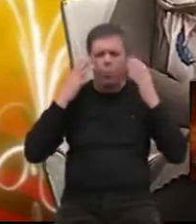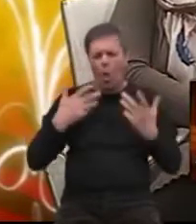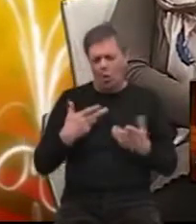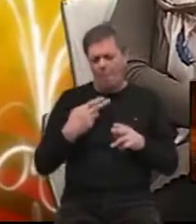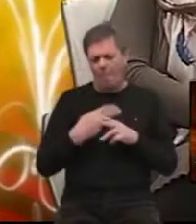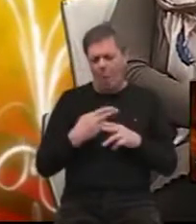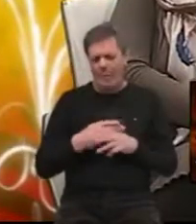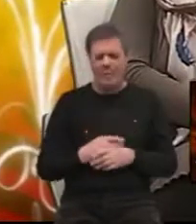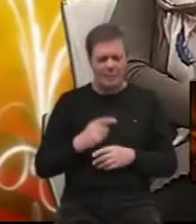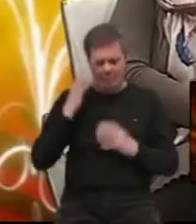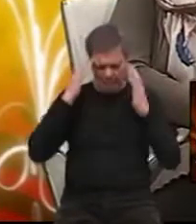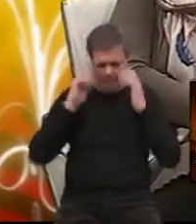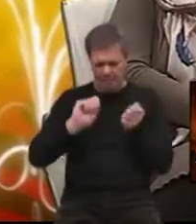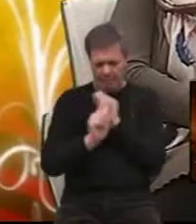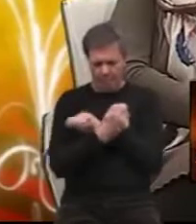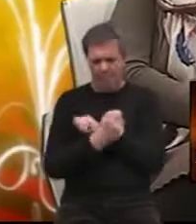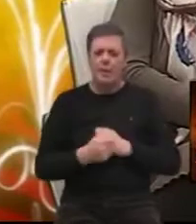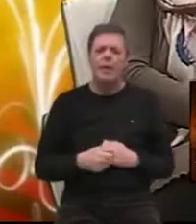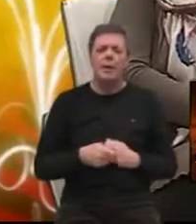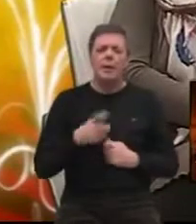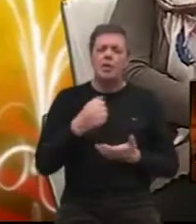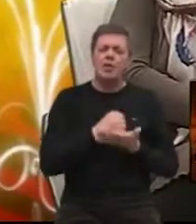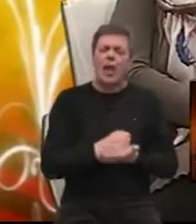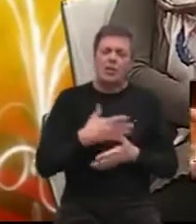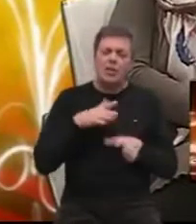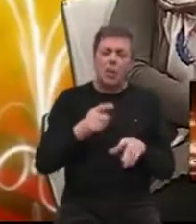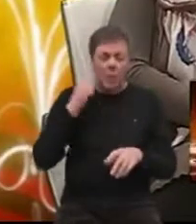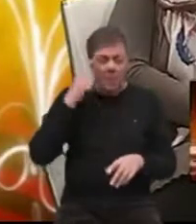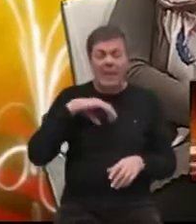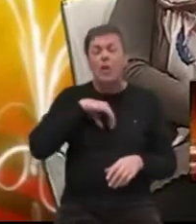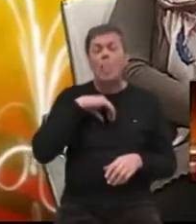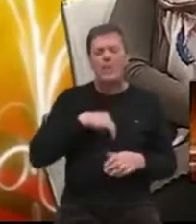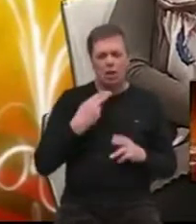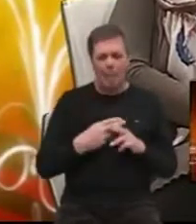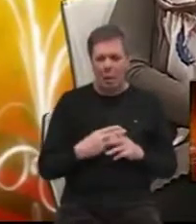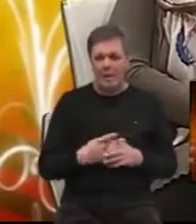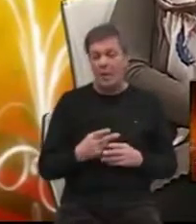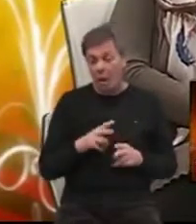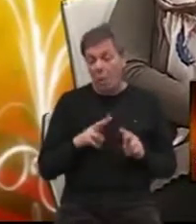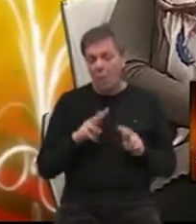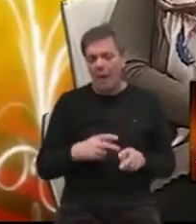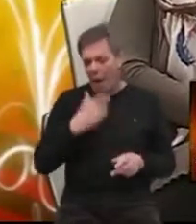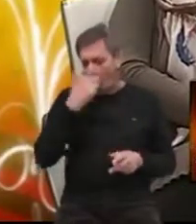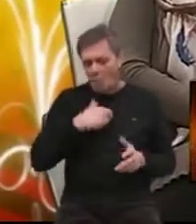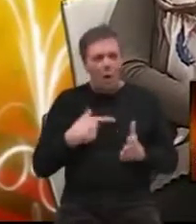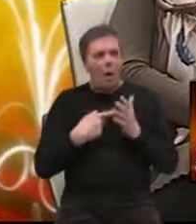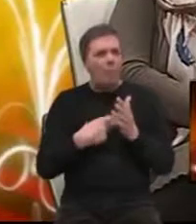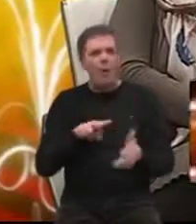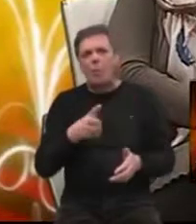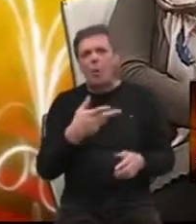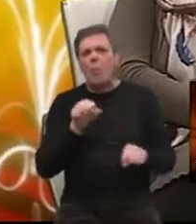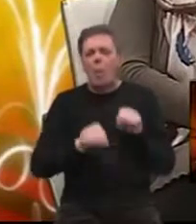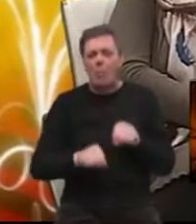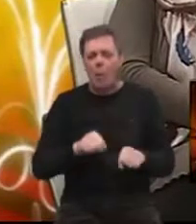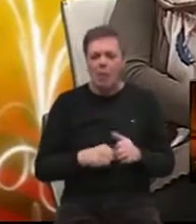iz tog stajališta što ljudi misle da je to psihička bolest, jer u stvari se osoba koja pokazuje promjene u